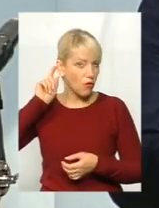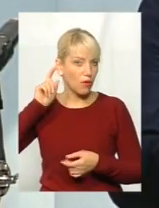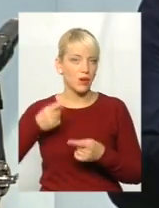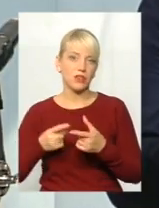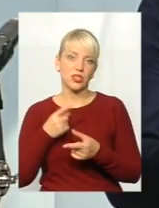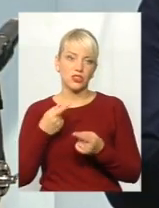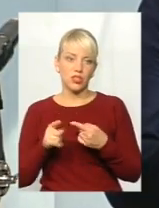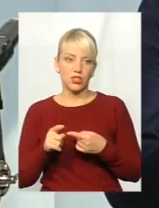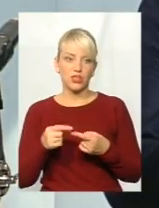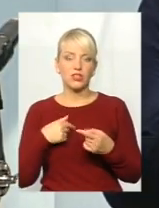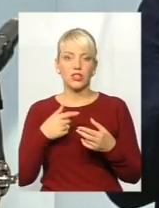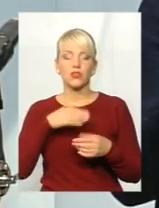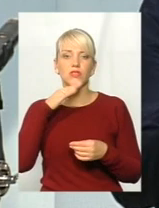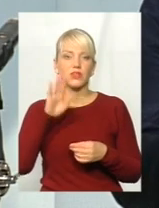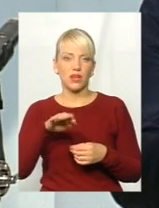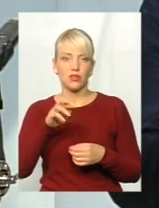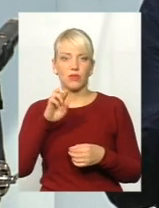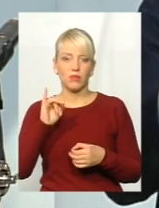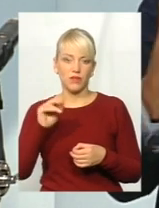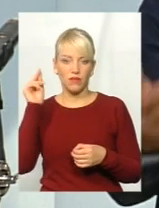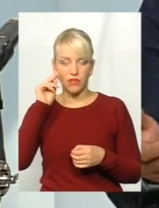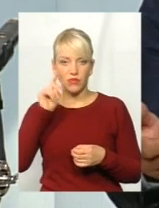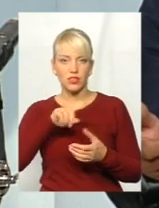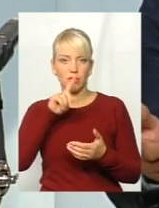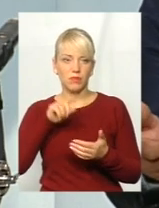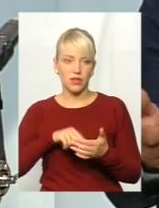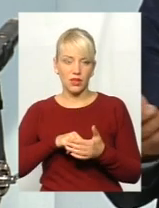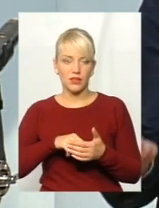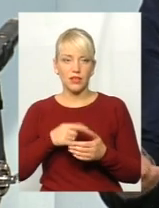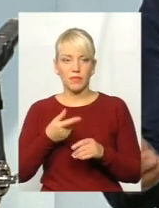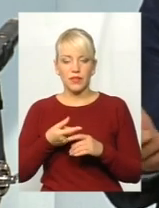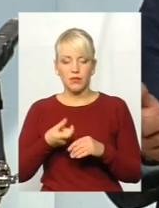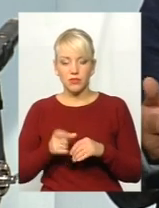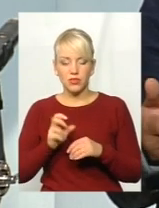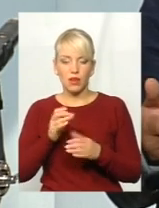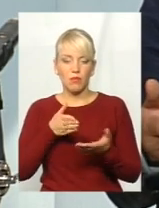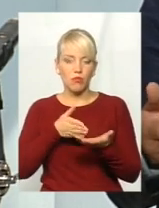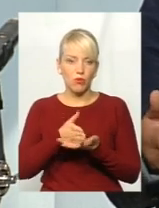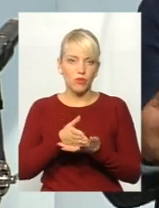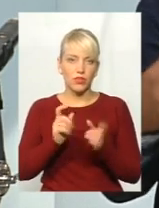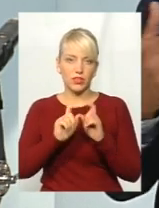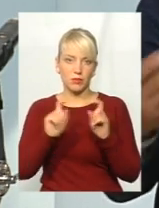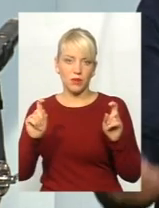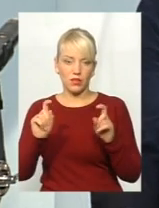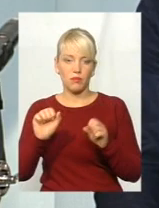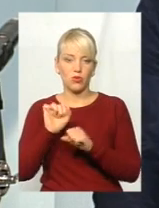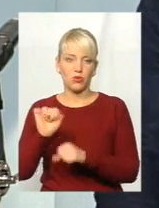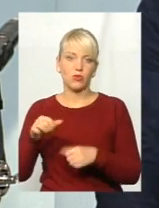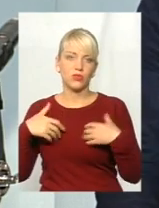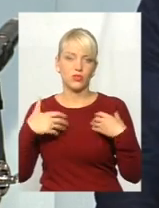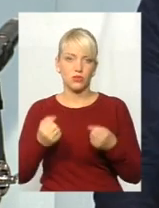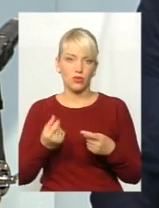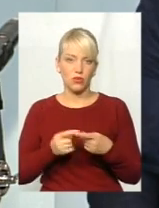можливо, достатньо вивчити питання глибше із профільним, наприклад, департаментом охорони здоров'я, з тим самим